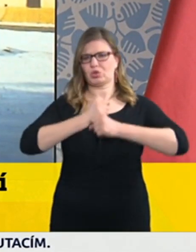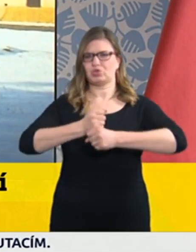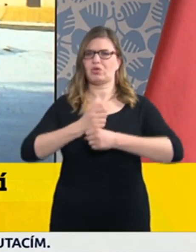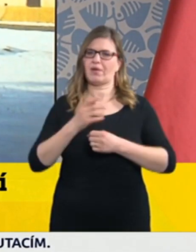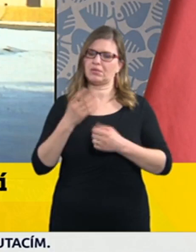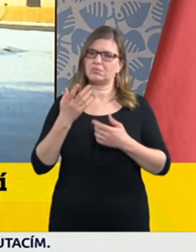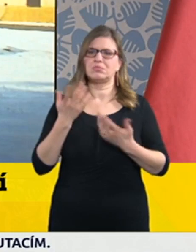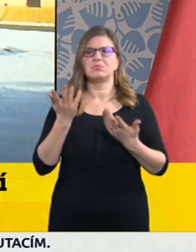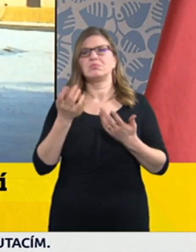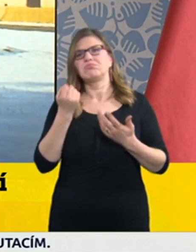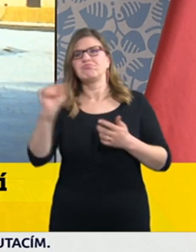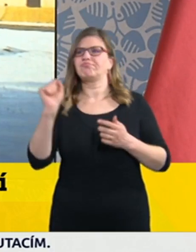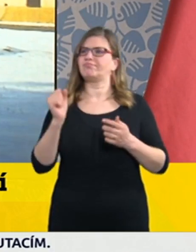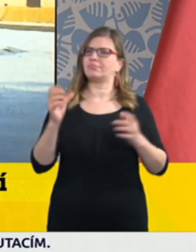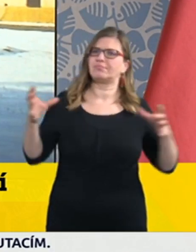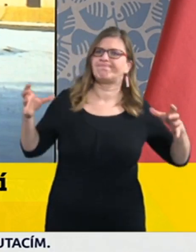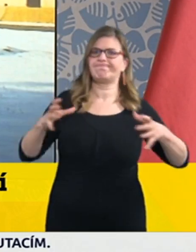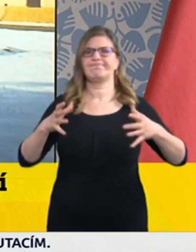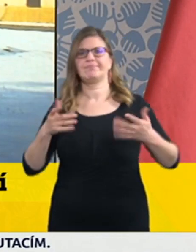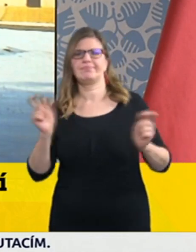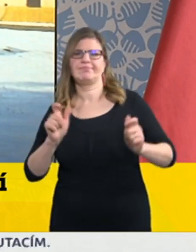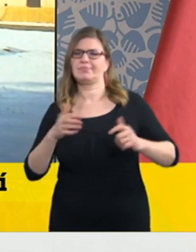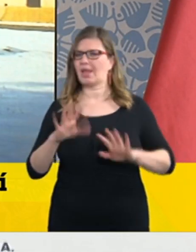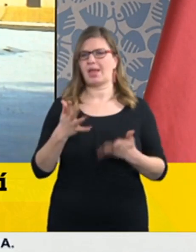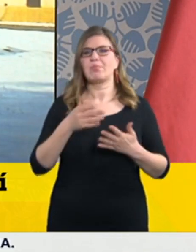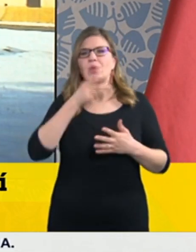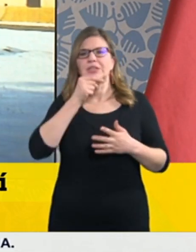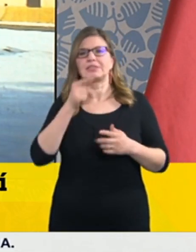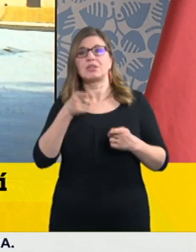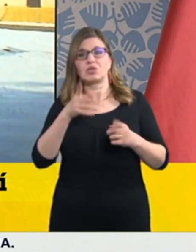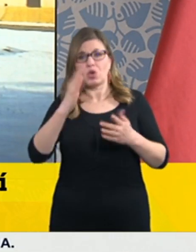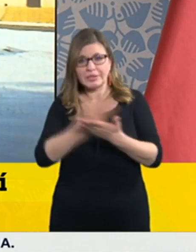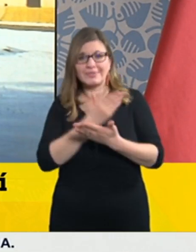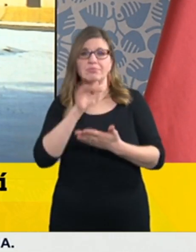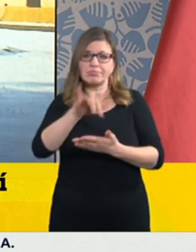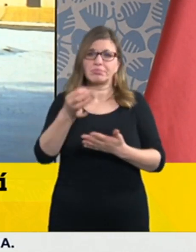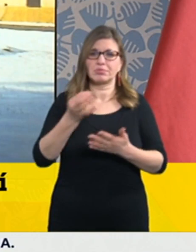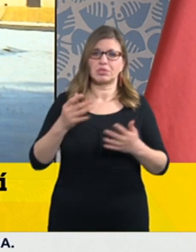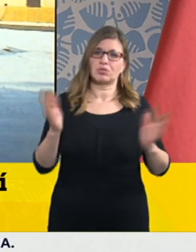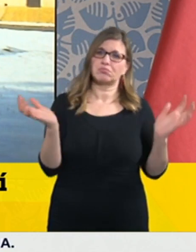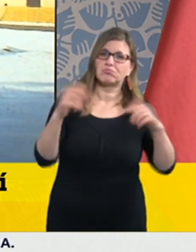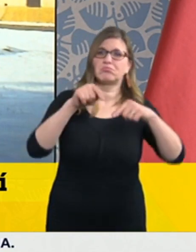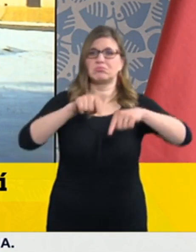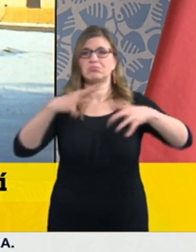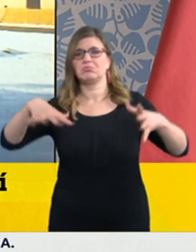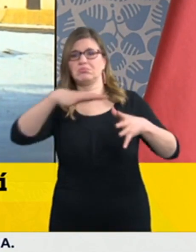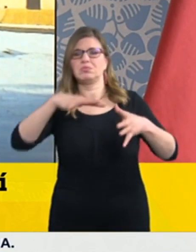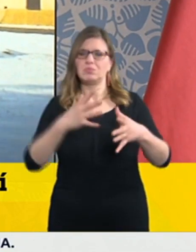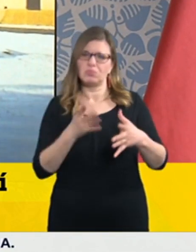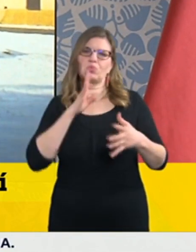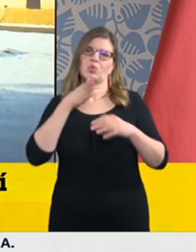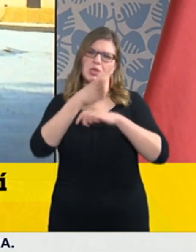případě nějakých excesů, takže to je asi poctivá odpověď na vaši otázku. Další dotaz,